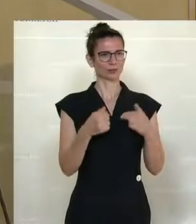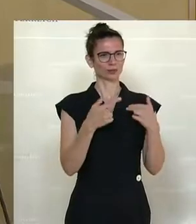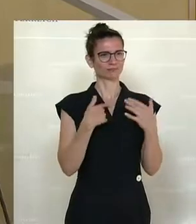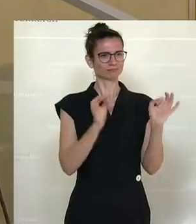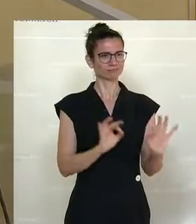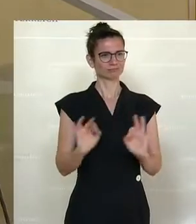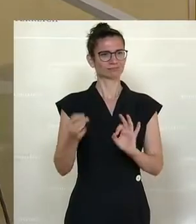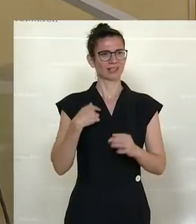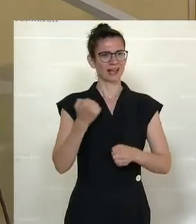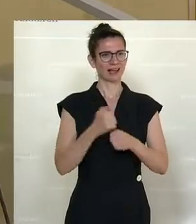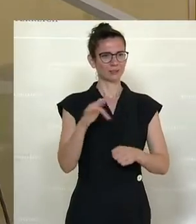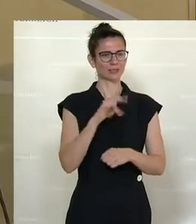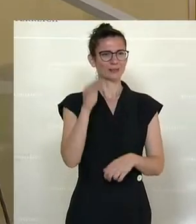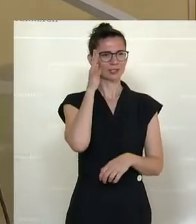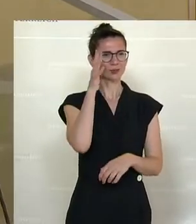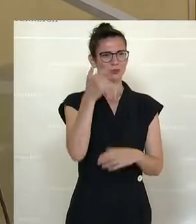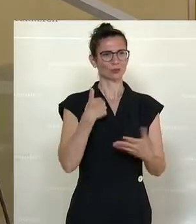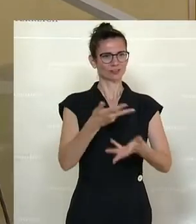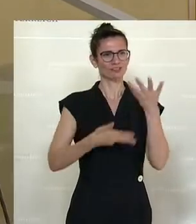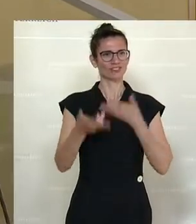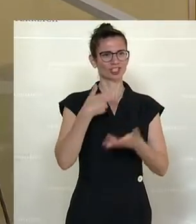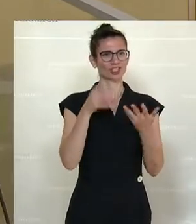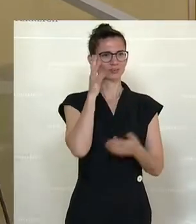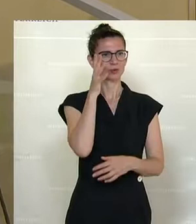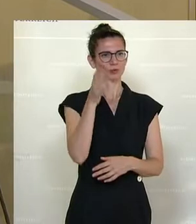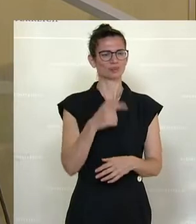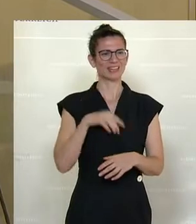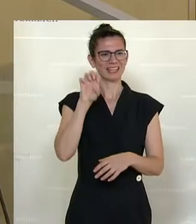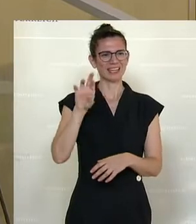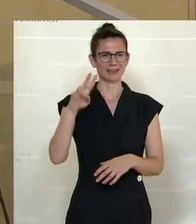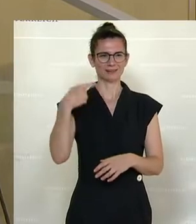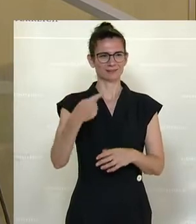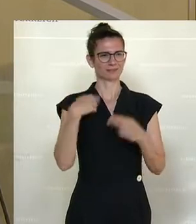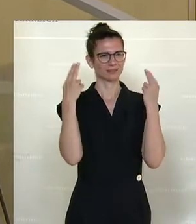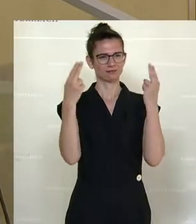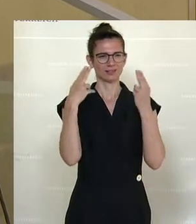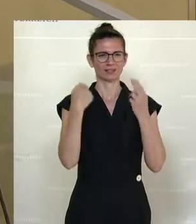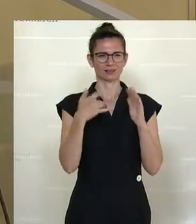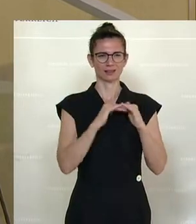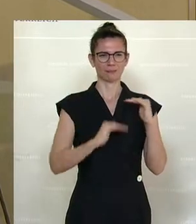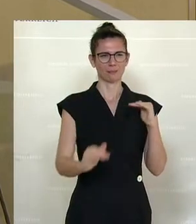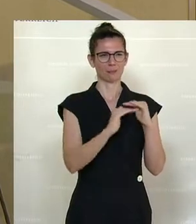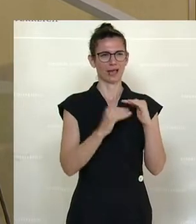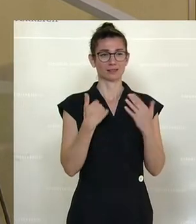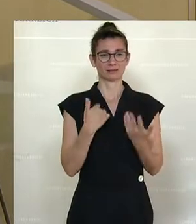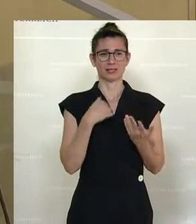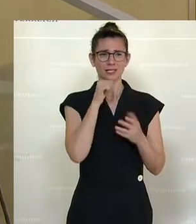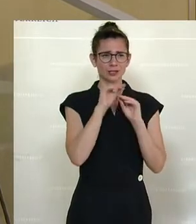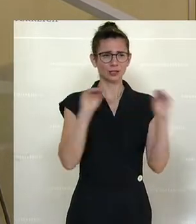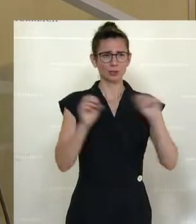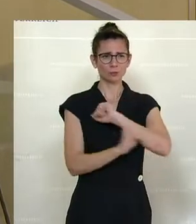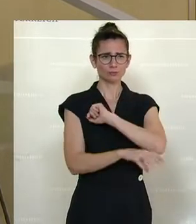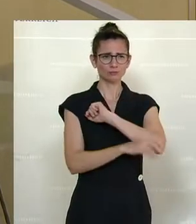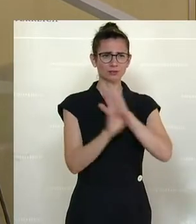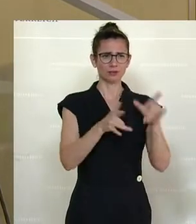Arbeitsplätze der Zukunft, die Wirtschaft der Zukunft. Und das ERG ist hier ein wirklich wichtiger Pfeiler, weil wir damit nicht nur Emissionen